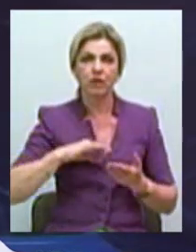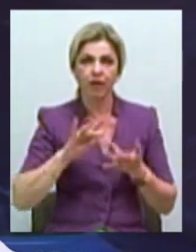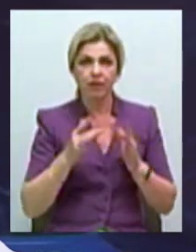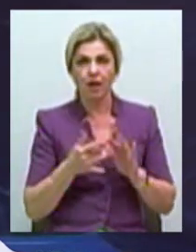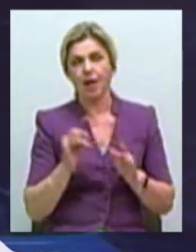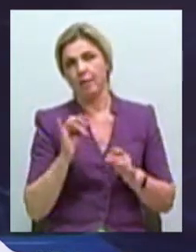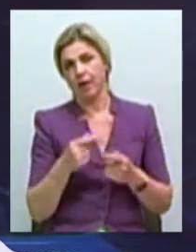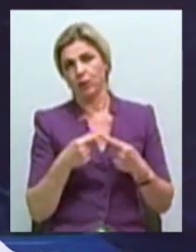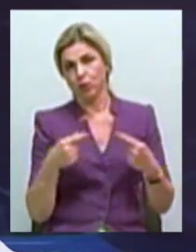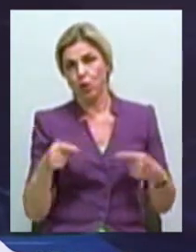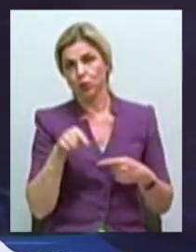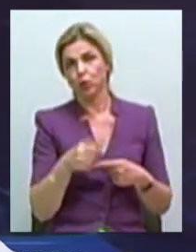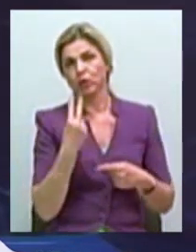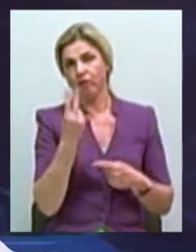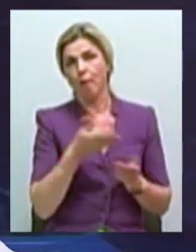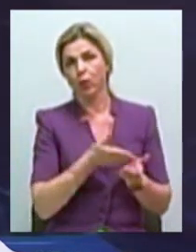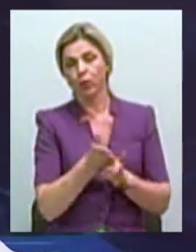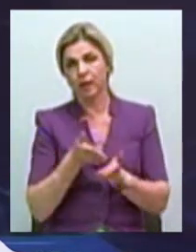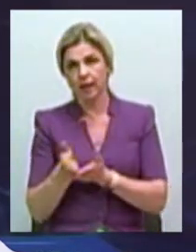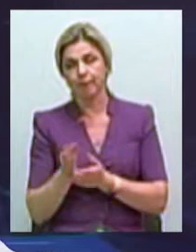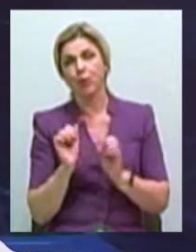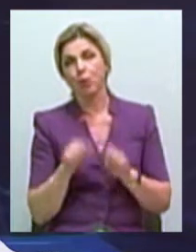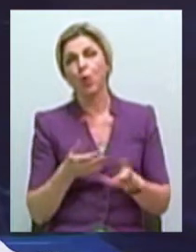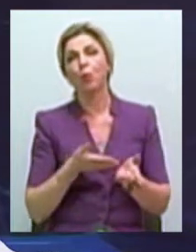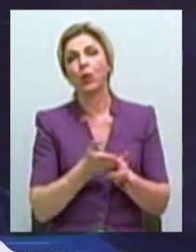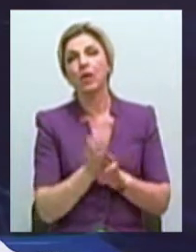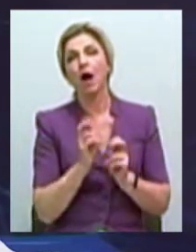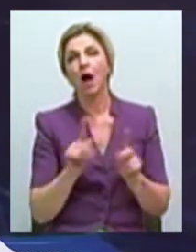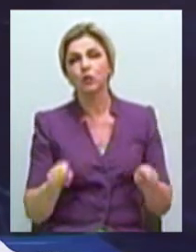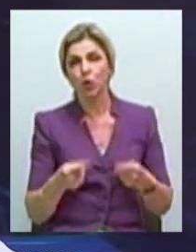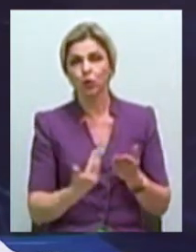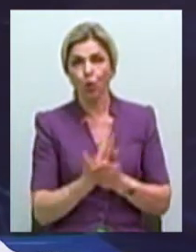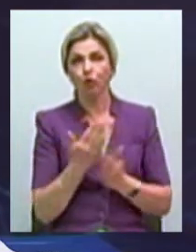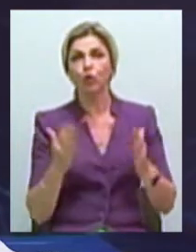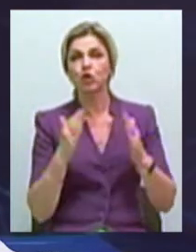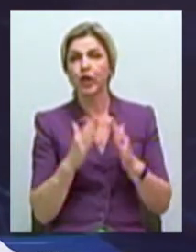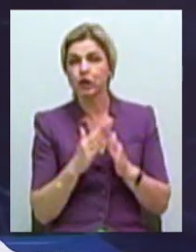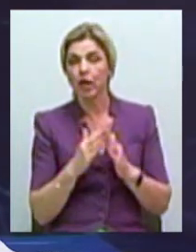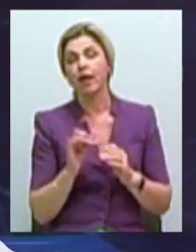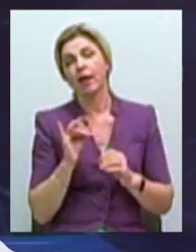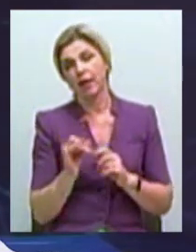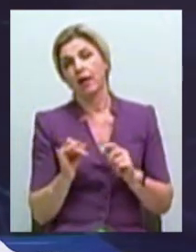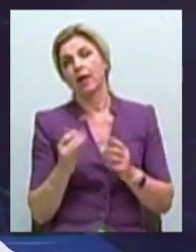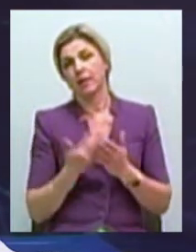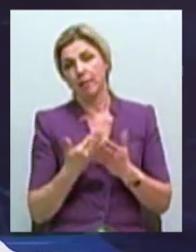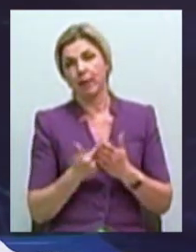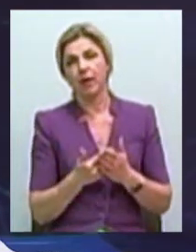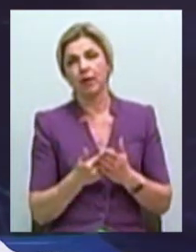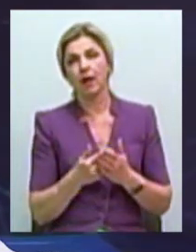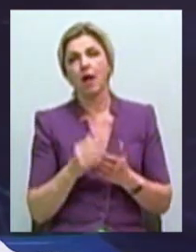Поэтому, здесь может быть два пути. Можно идти как по пути создания нового учреждения, так и, и, например,